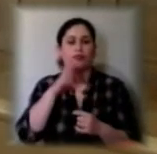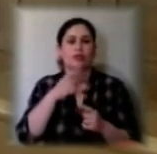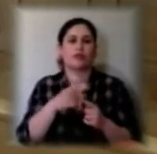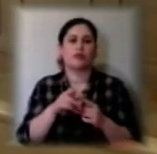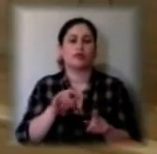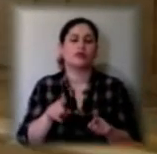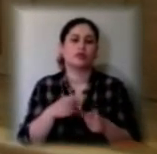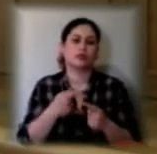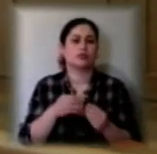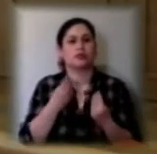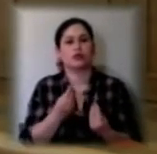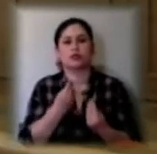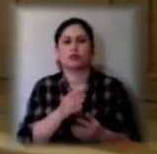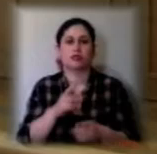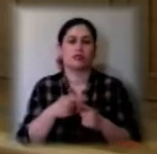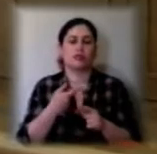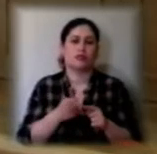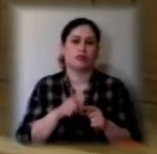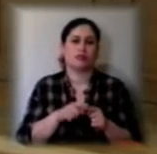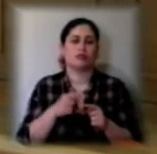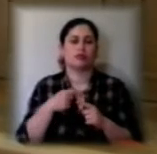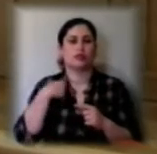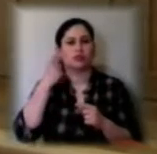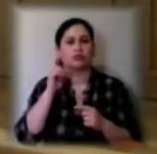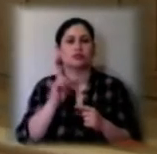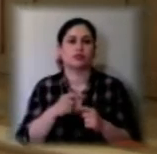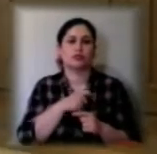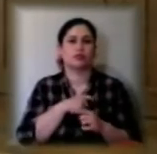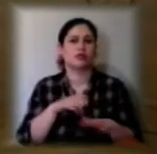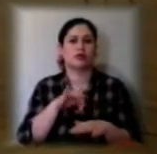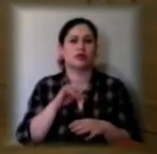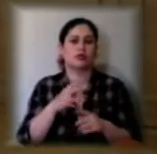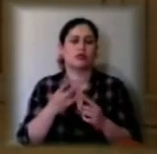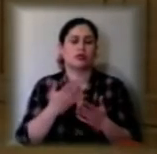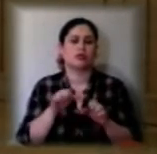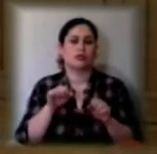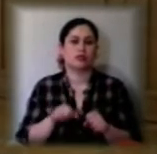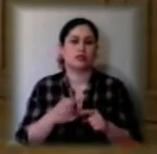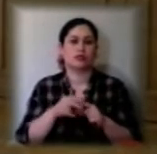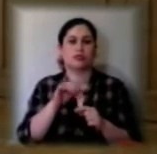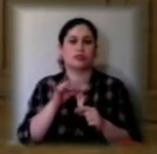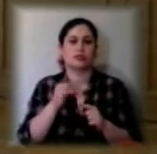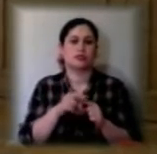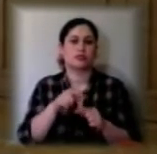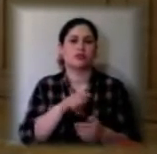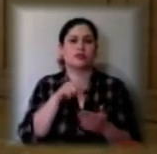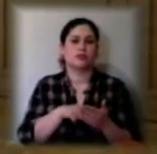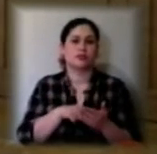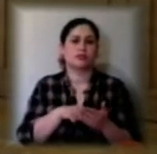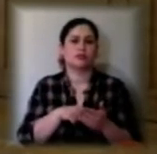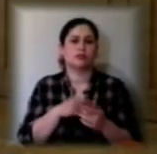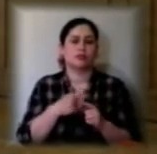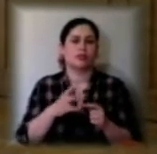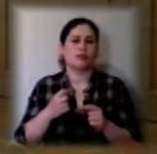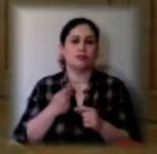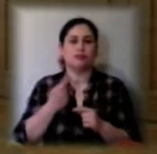чи надавати. Тому, мені здається, що депутати міської ради мають право на позицію стосовно цього питання. Ну, за жаль, одного голосу